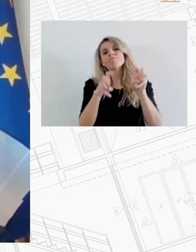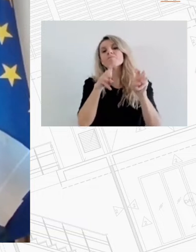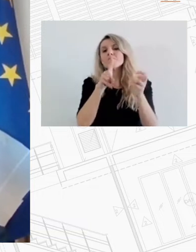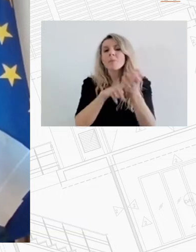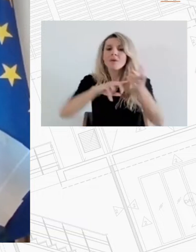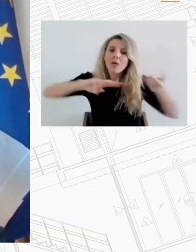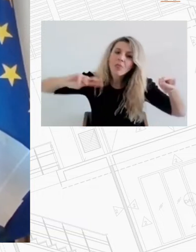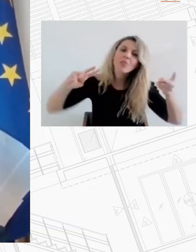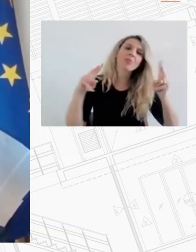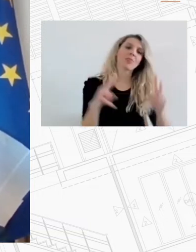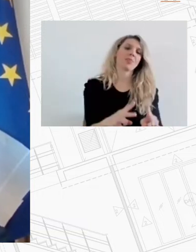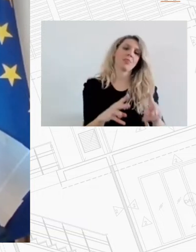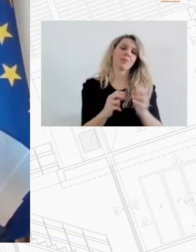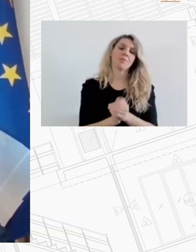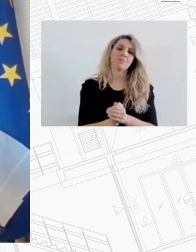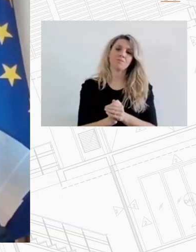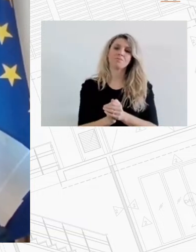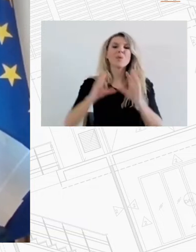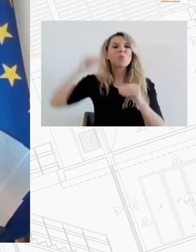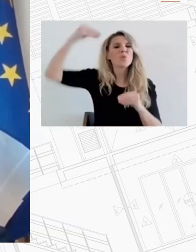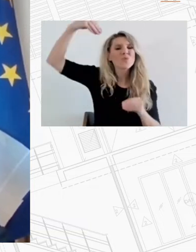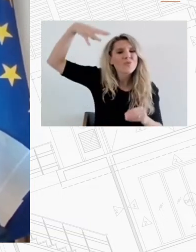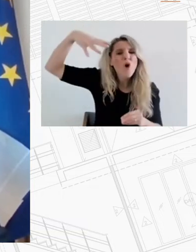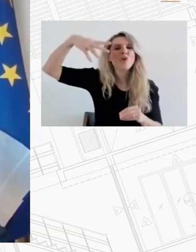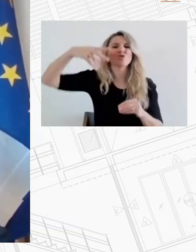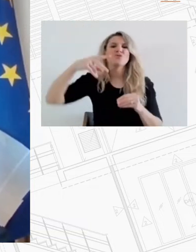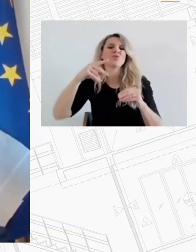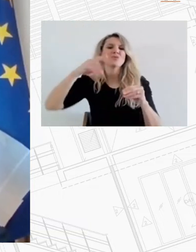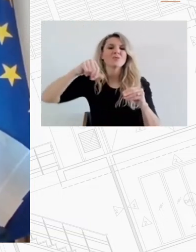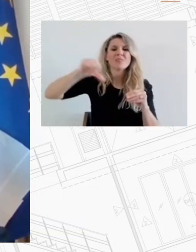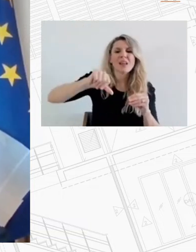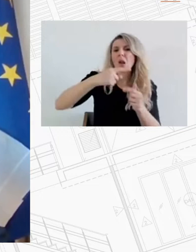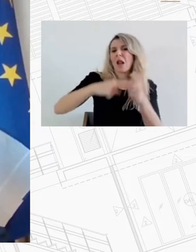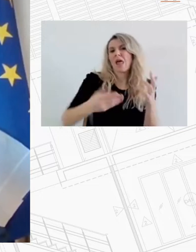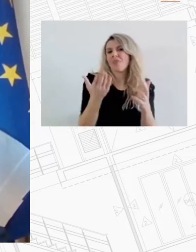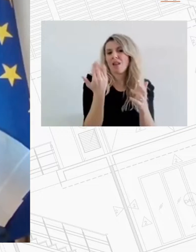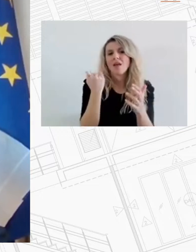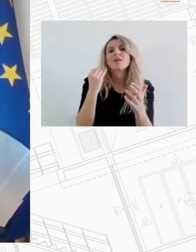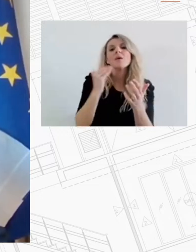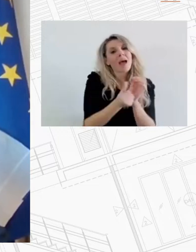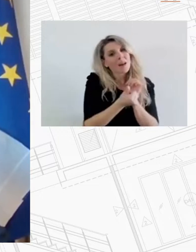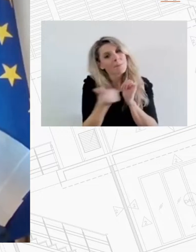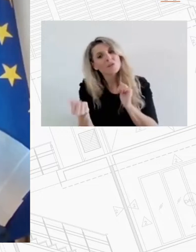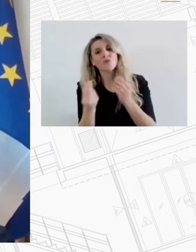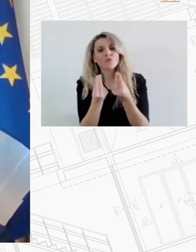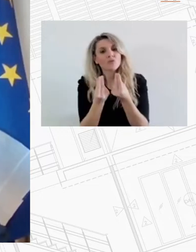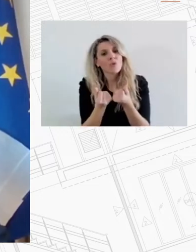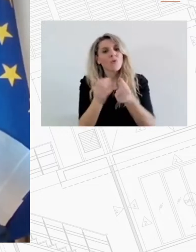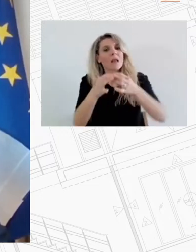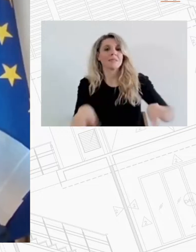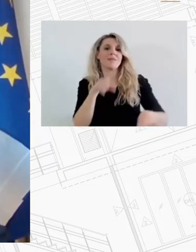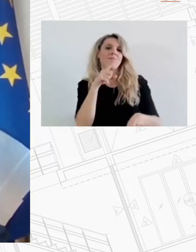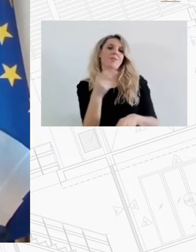κλείνοντας σαν συμπέρασμα και θα ήθελα να τονίσω ότι η τοπική αυτοδίκηση οφείλει να αντιληφθεί τις